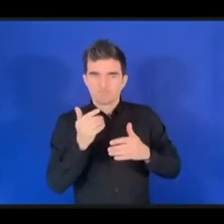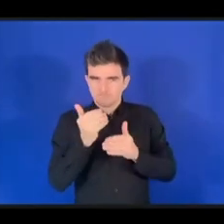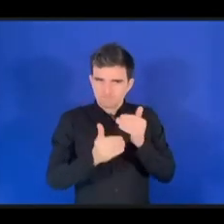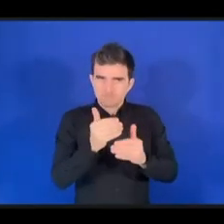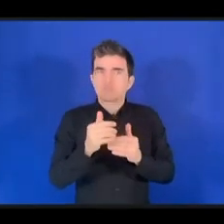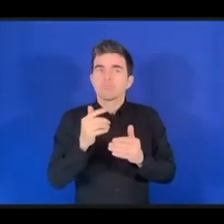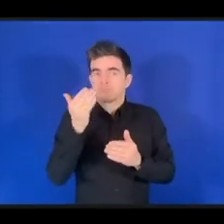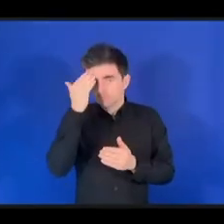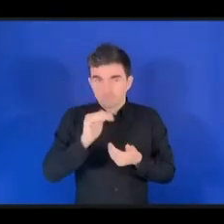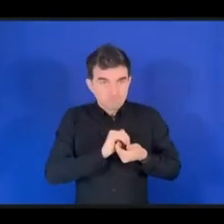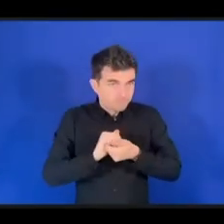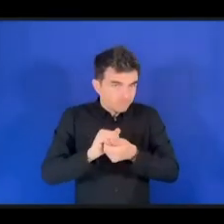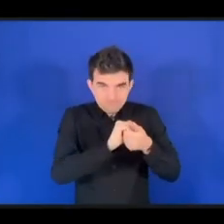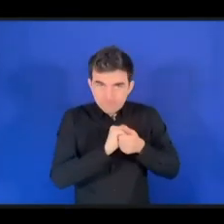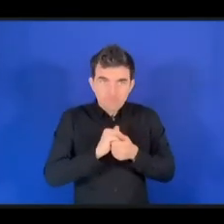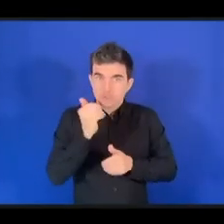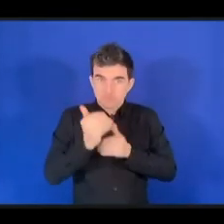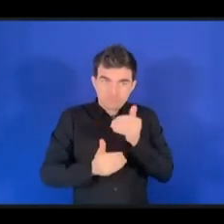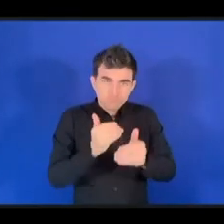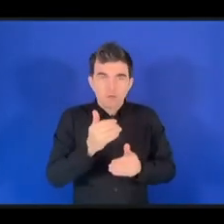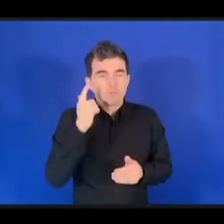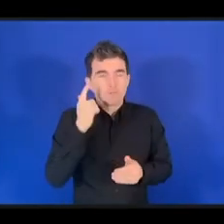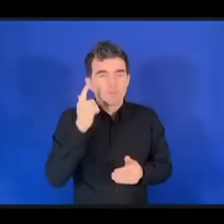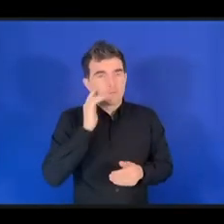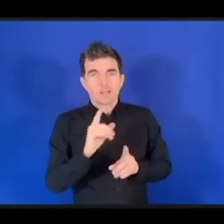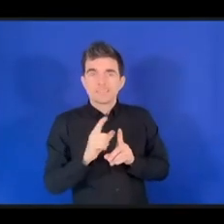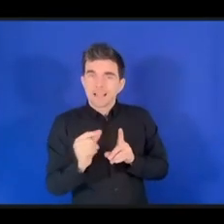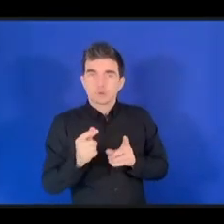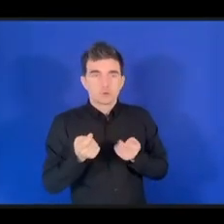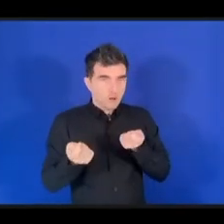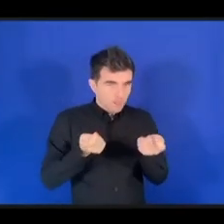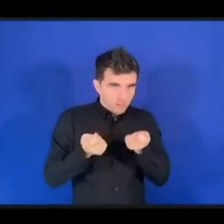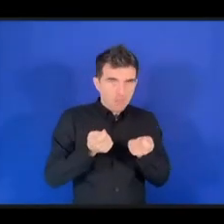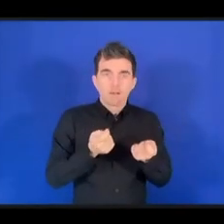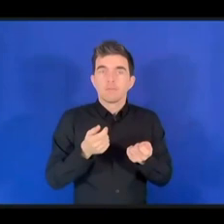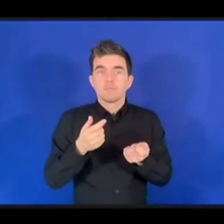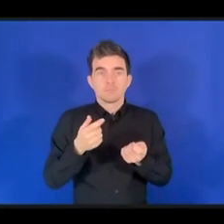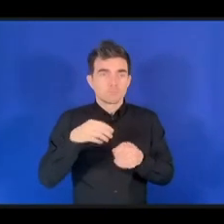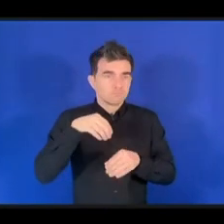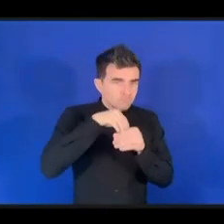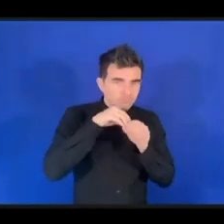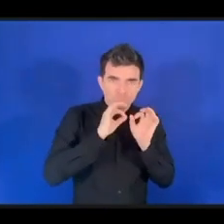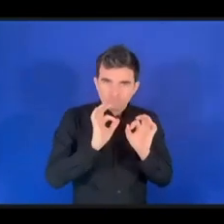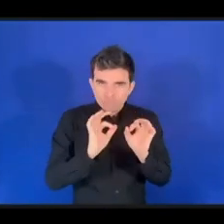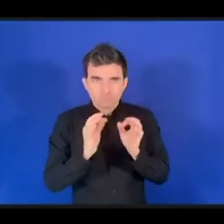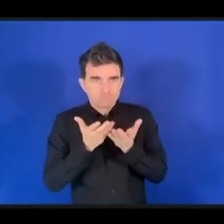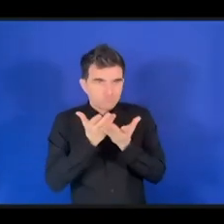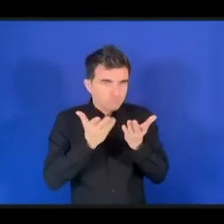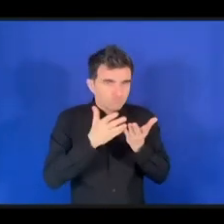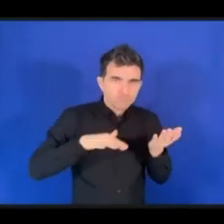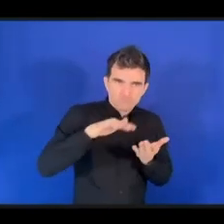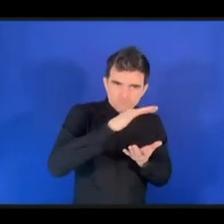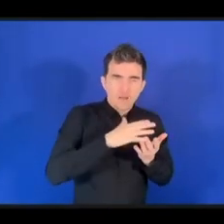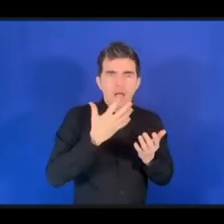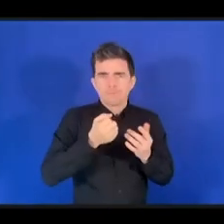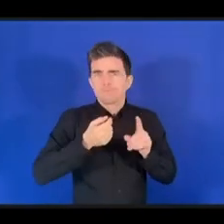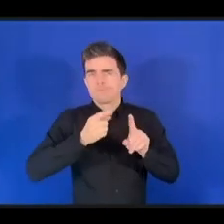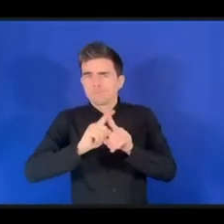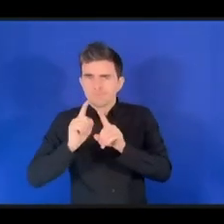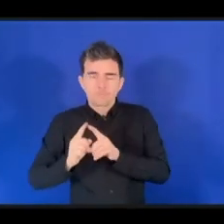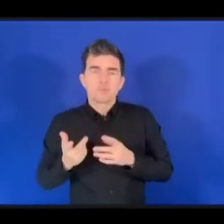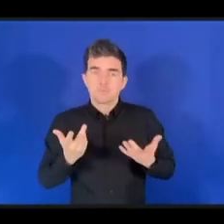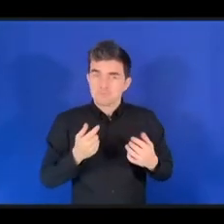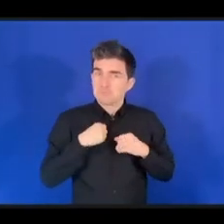цифровую дипломатию не только здесь, но и на других платформах, например, в составе ИКАНа, в МСЭ и в